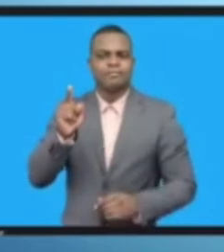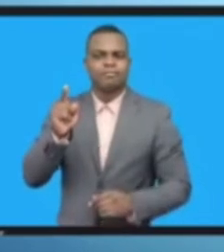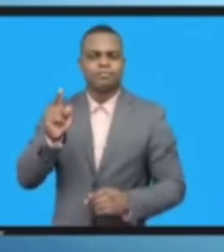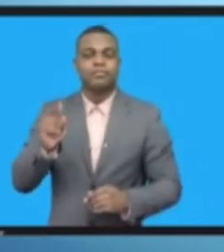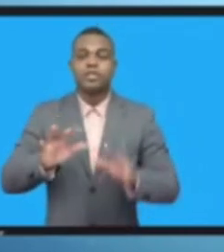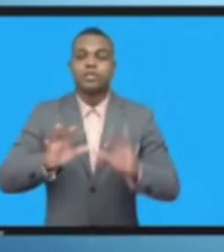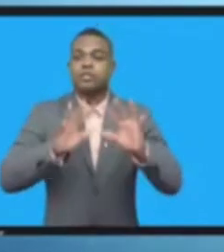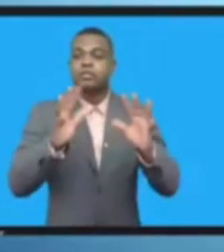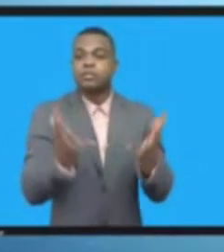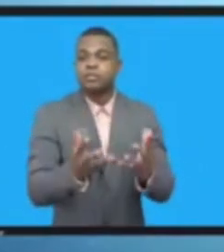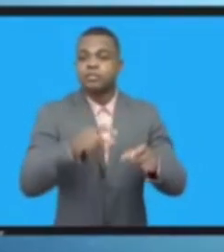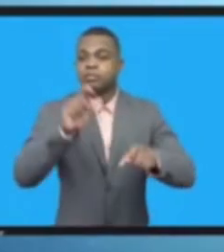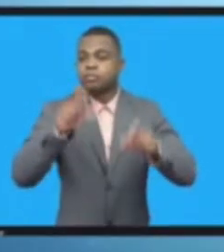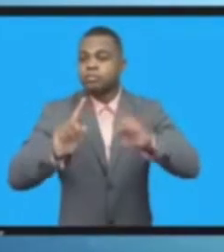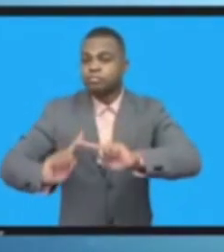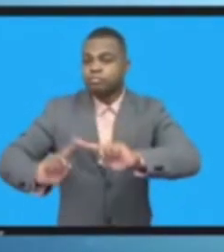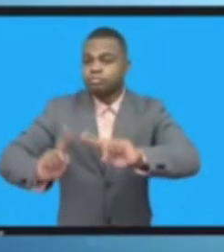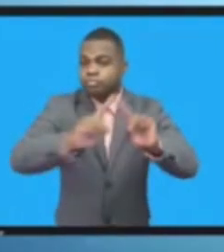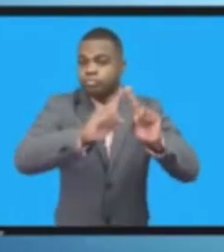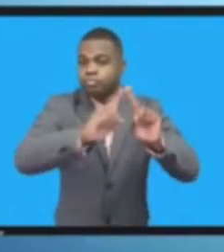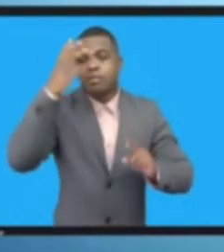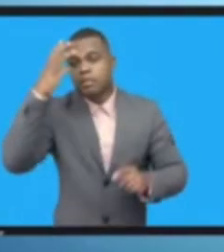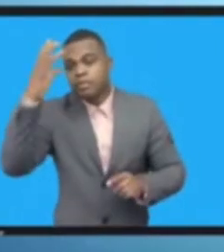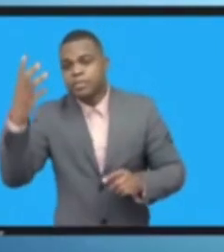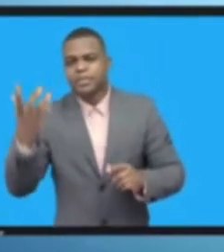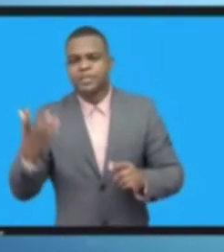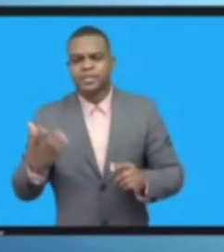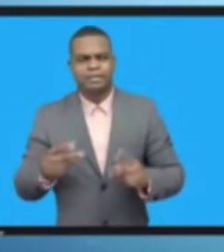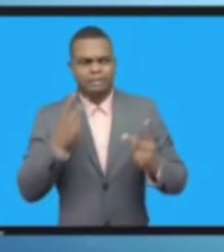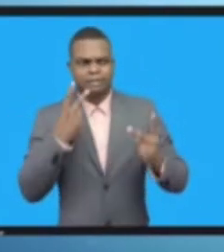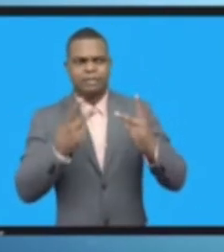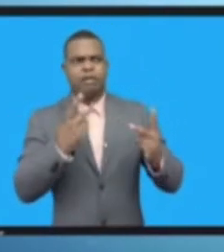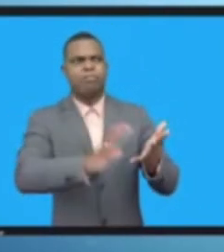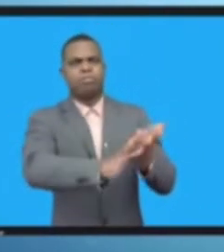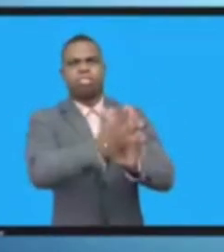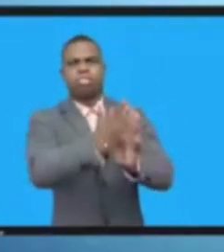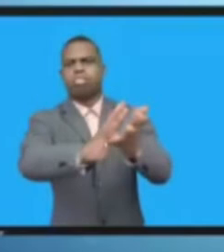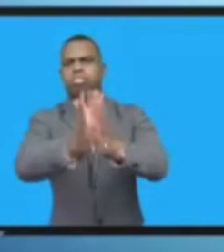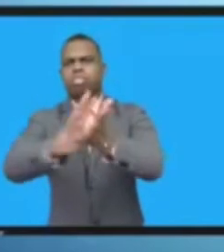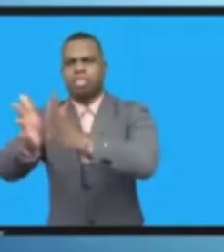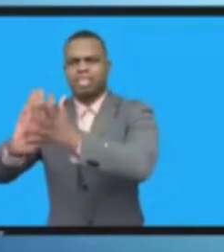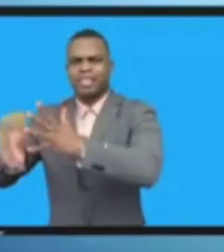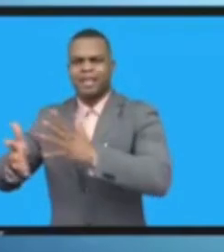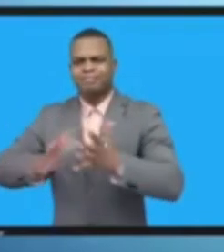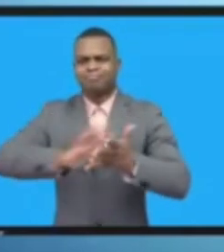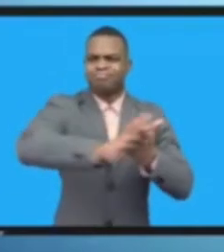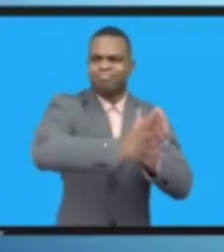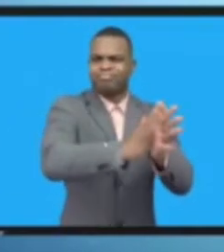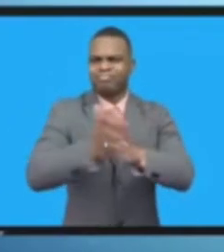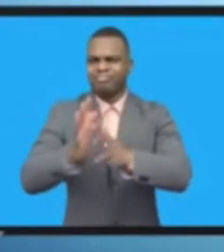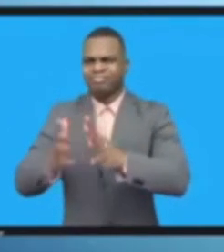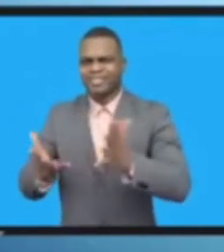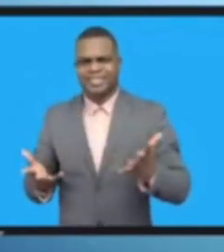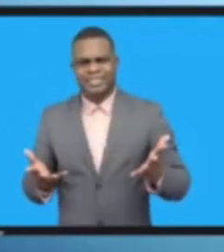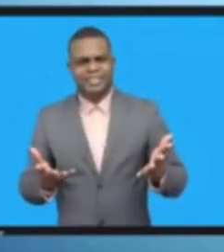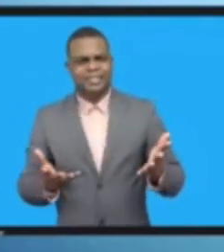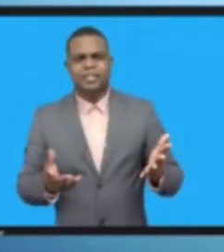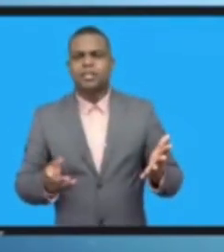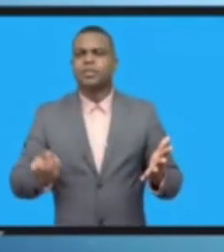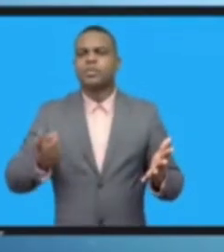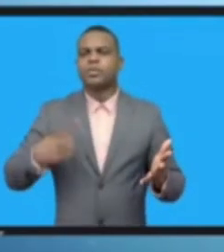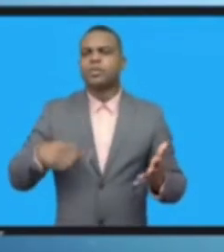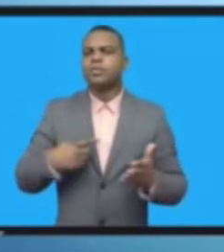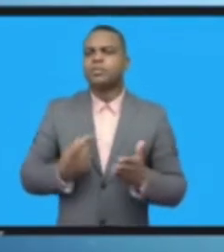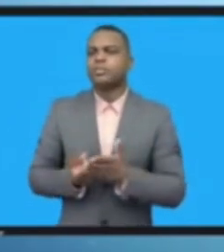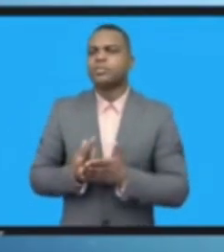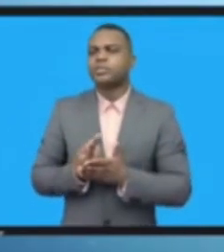الإنسانية من أجل إيجادة مجتمع شامل وأكثر إنصافاً وعدلاً